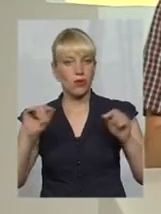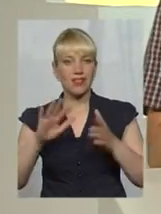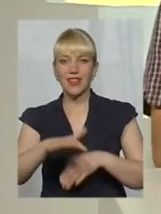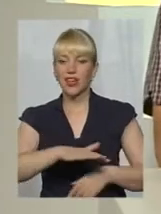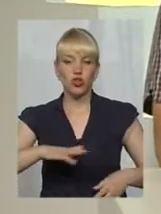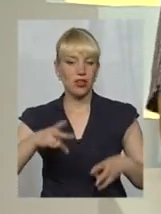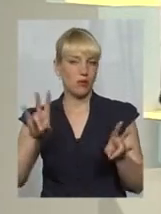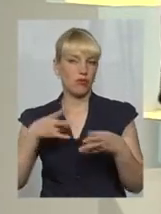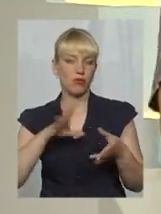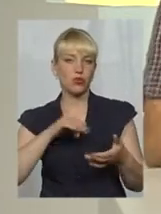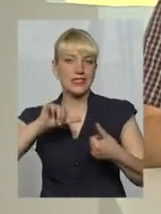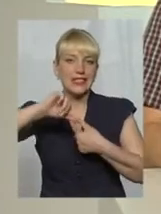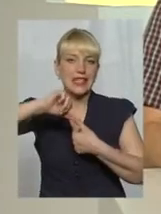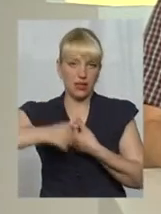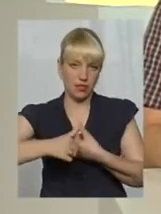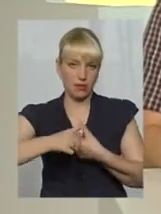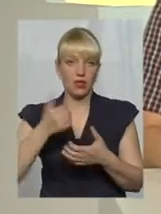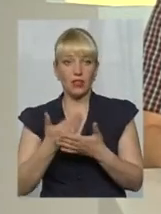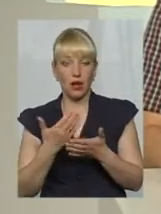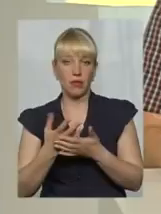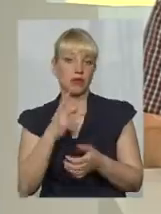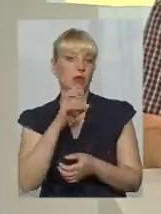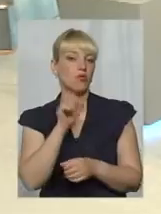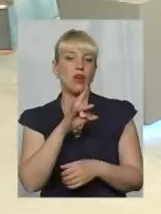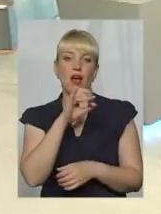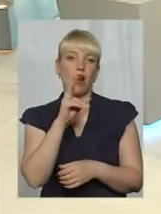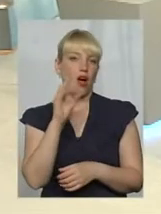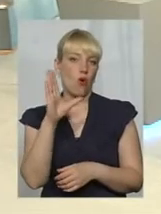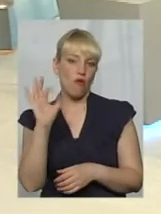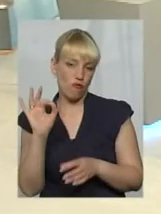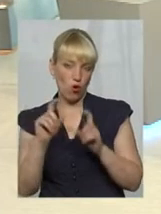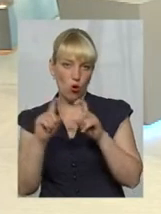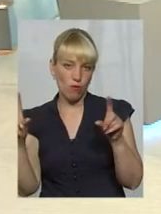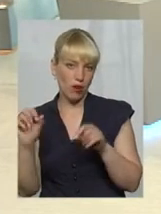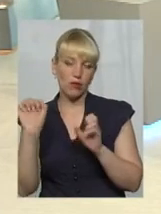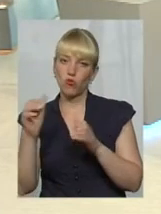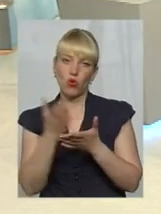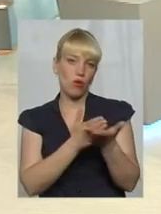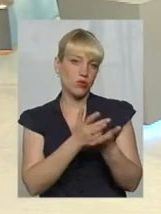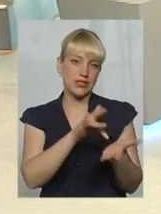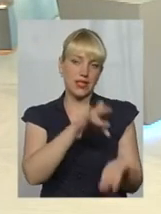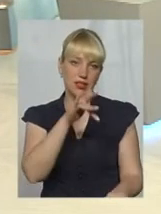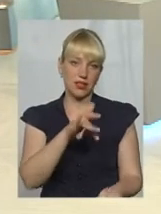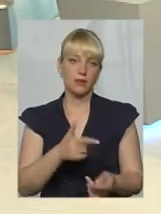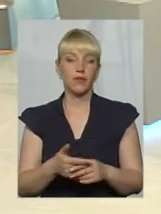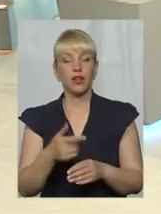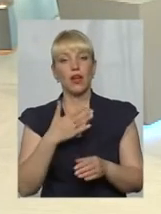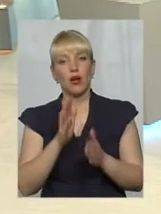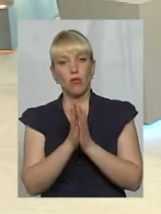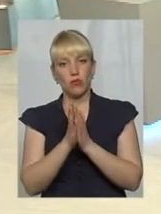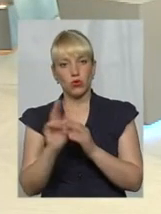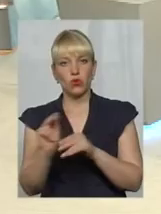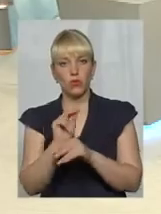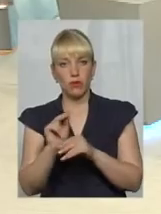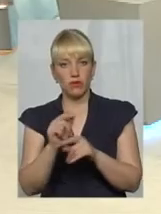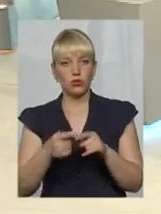Тобто, має на увазі компанія із Ракову може обслуговувати будинок в центрі, до прикладу. Якщо дозволити поправочку, так, яку я не